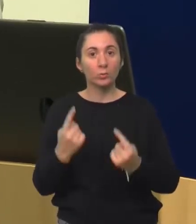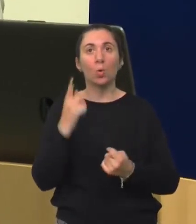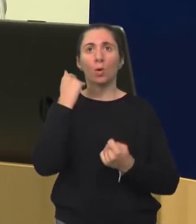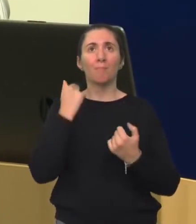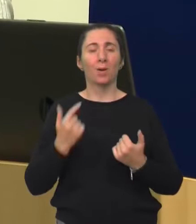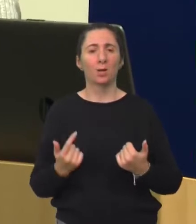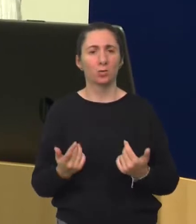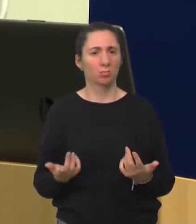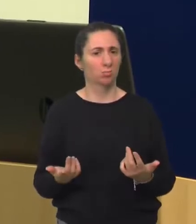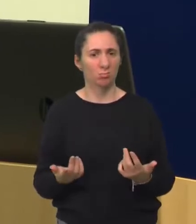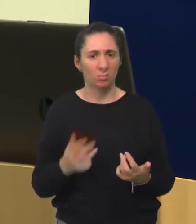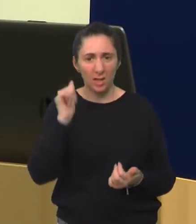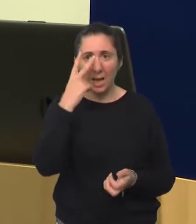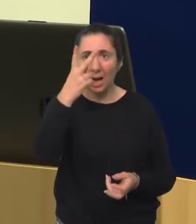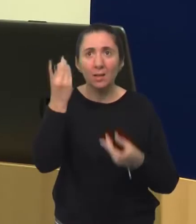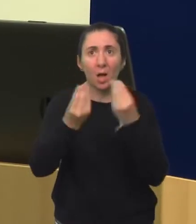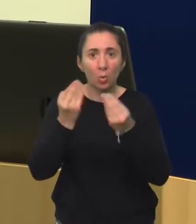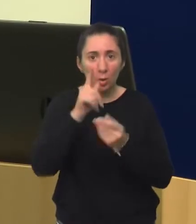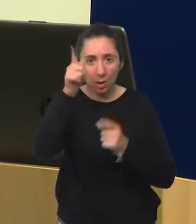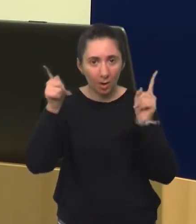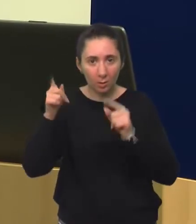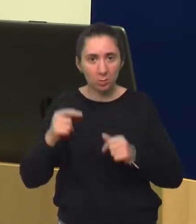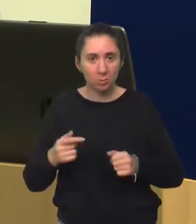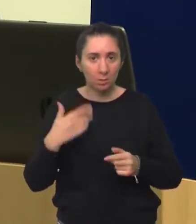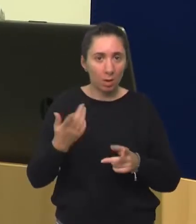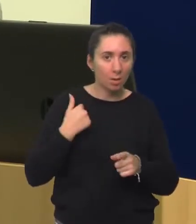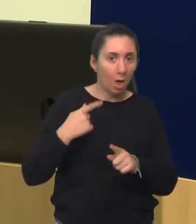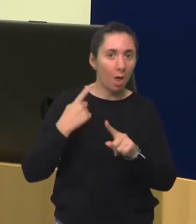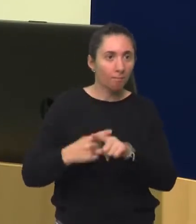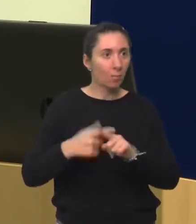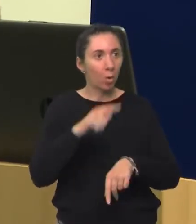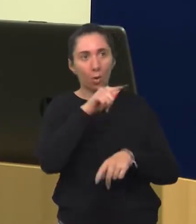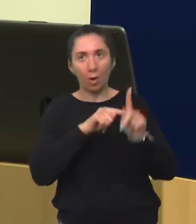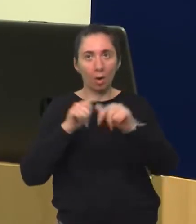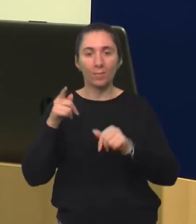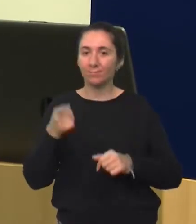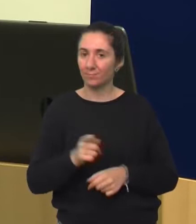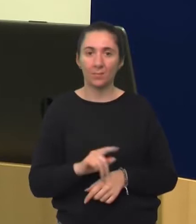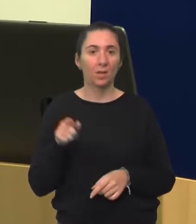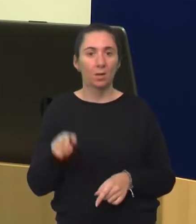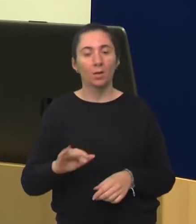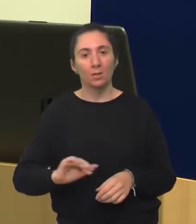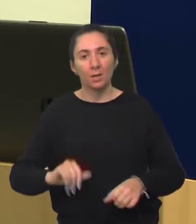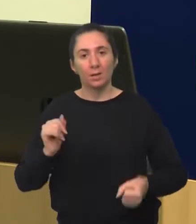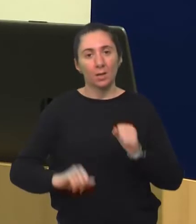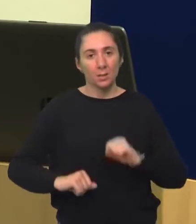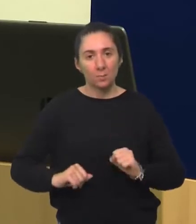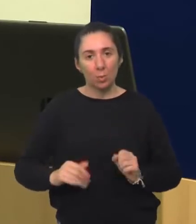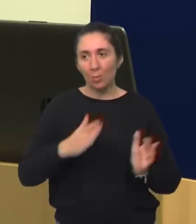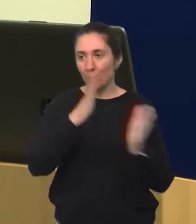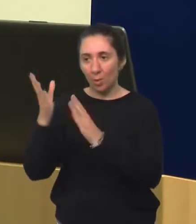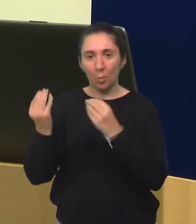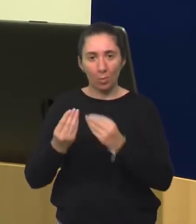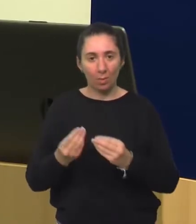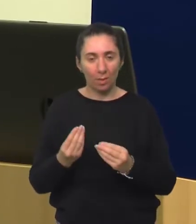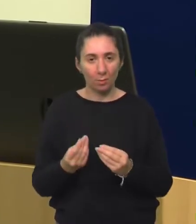plače. Ja velim dobro jer gleda u to nešto. Pa ja onda pogađam. To je kad izostane dijete tova sposobnost da vas preusmjeri na nešto.